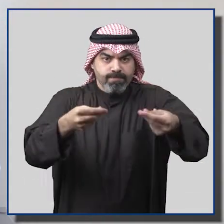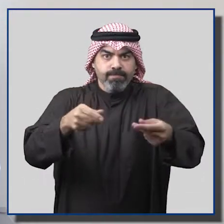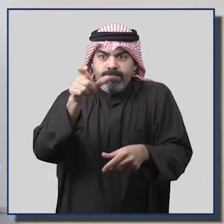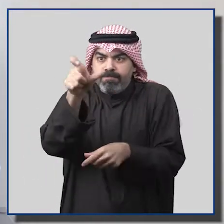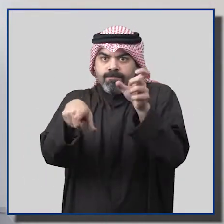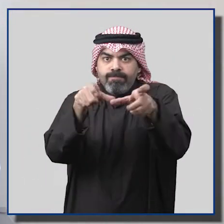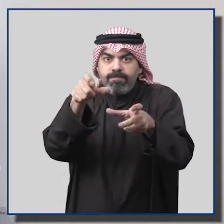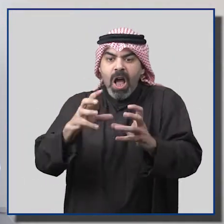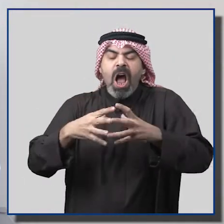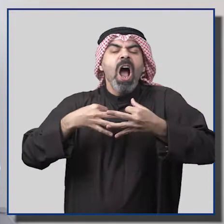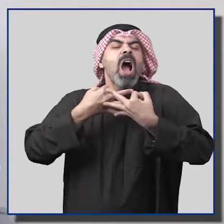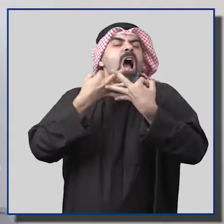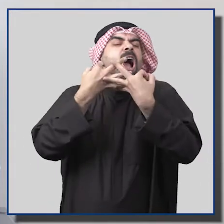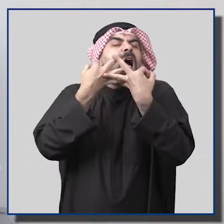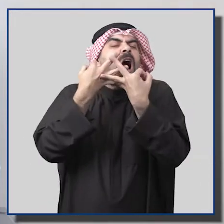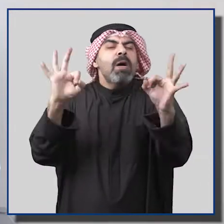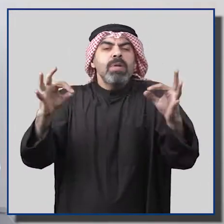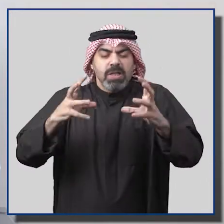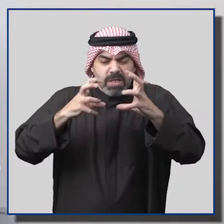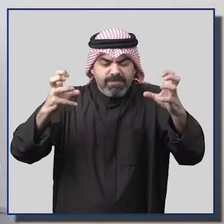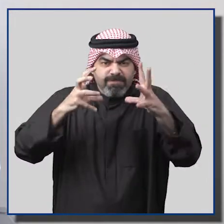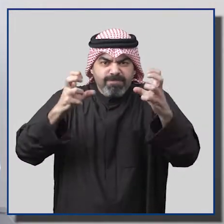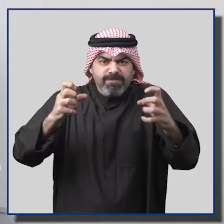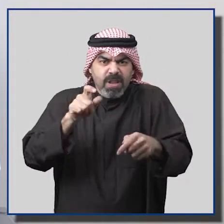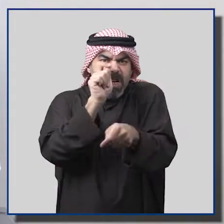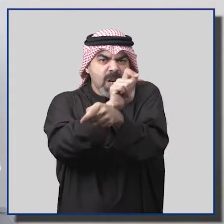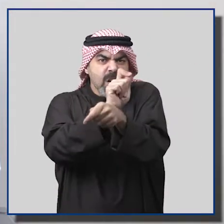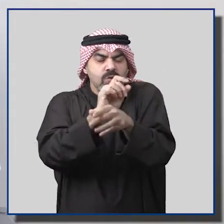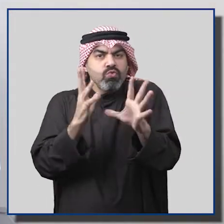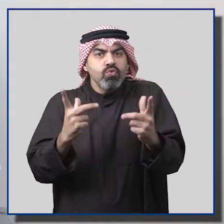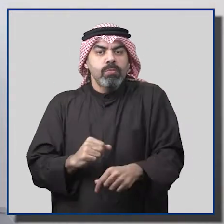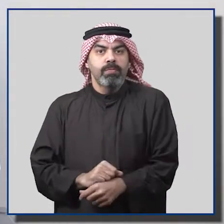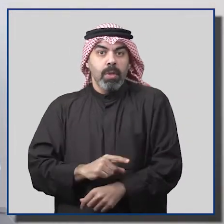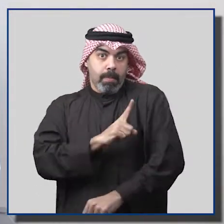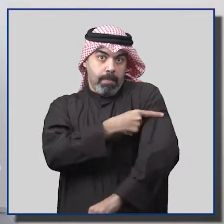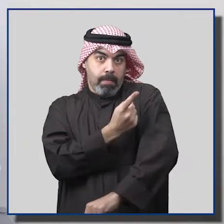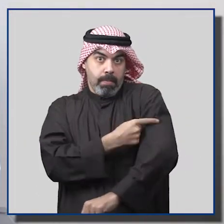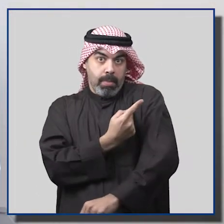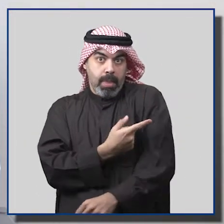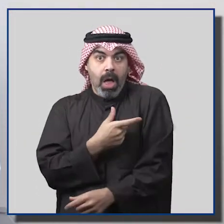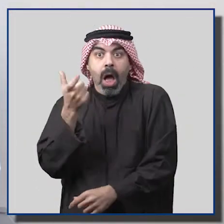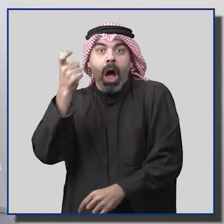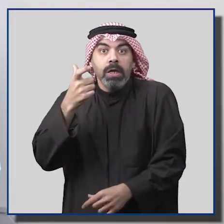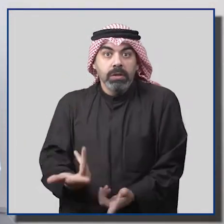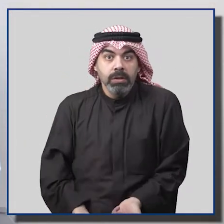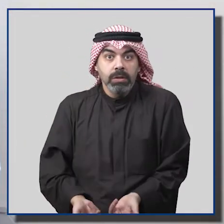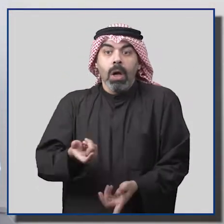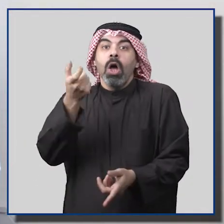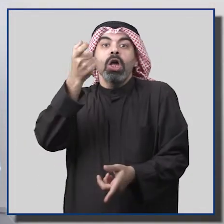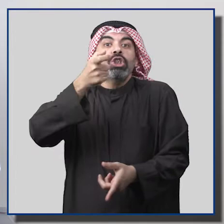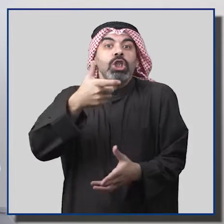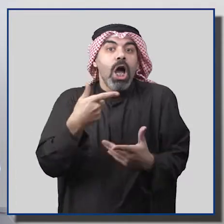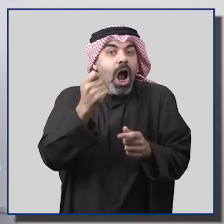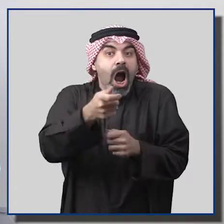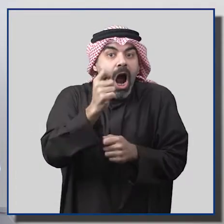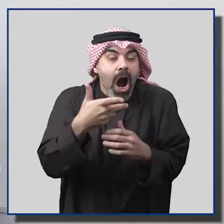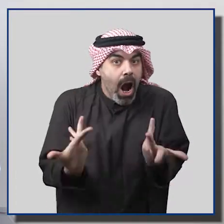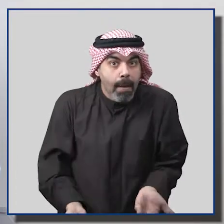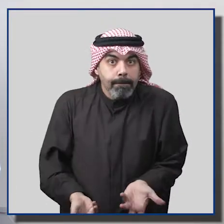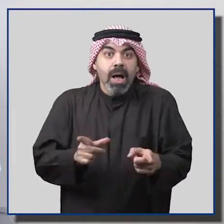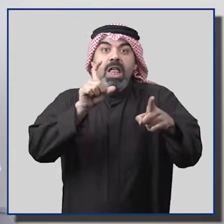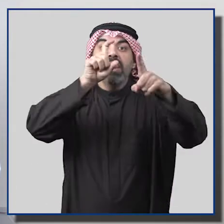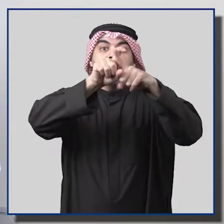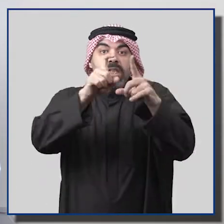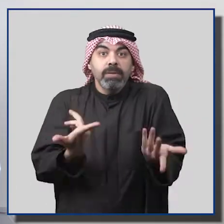بكافة تفاصيل القرض مثل قيمة القصد، عدد الأقصاط، نسبة القصد إلى صاف